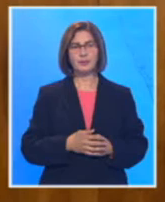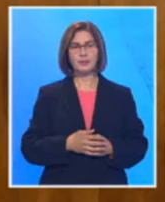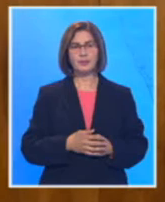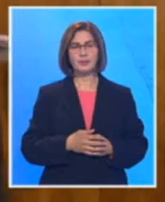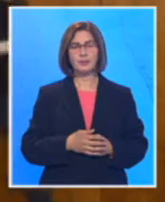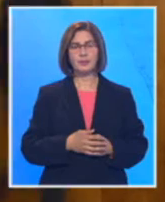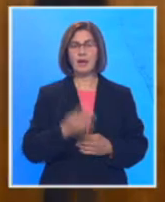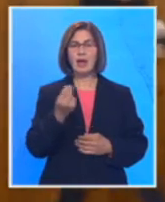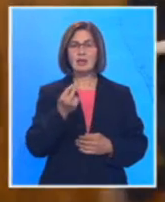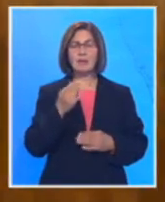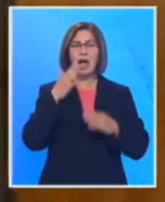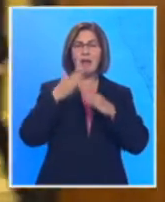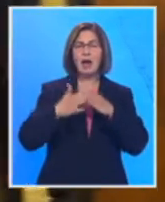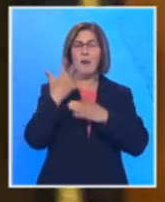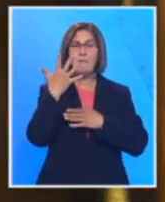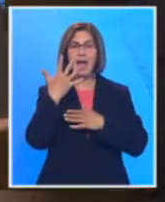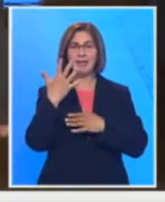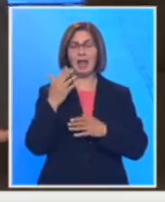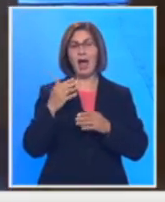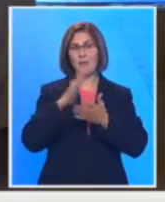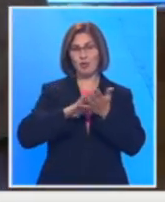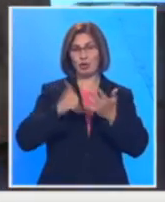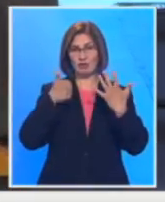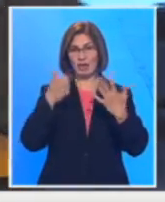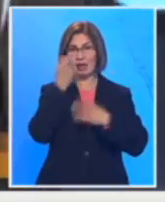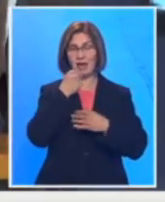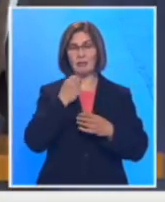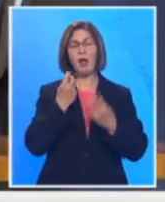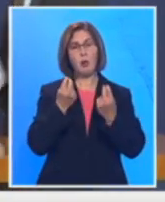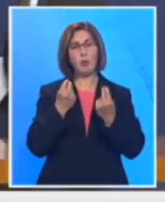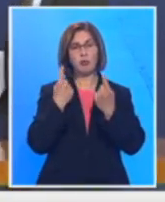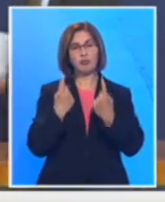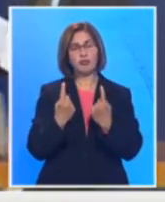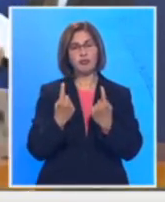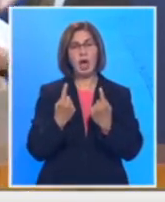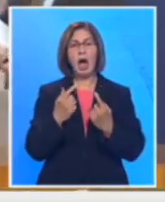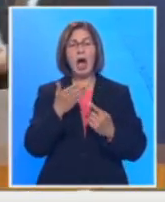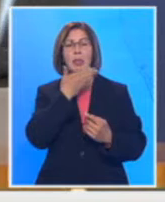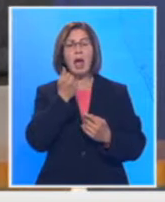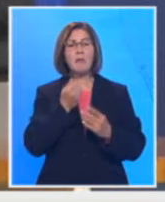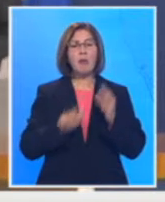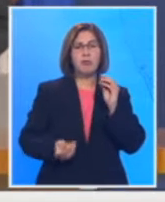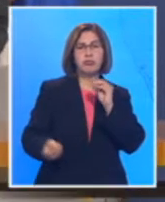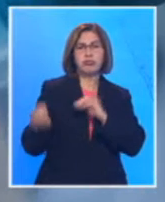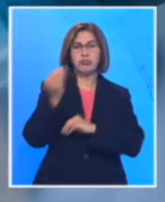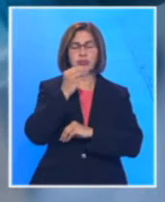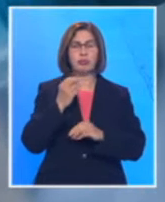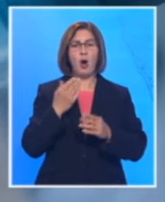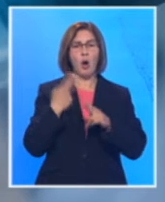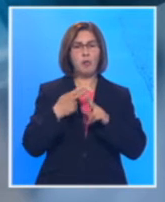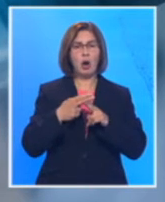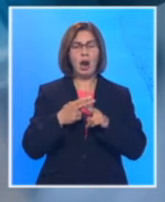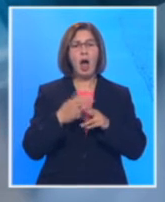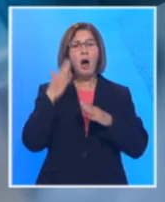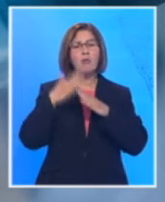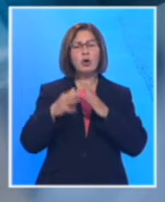Srbija na kraju pete i početkom šeste nedelje dobro stoji, jer smo u maksimumu, ne imamo skoko bolelih poruka i stručnjaka. Od poslednjeg